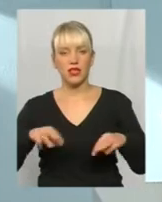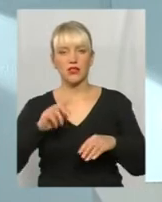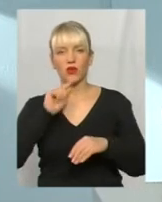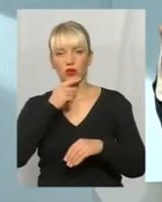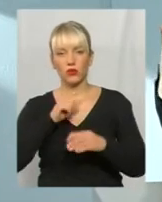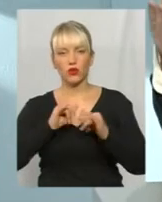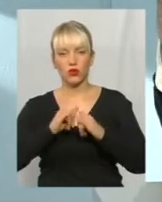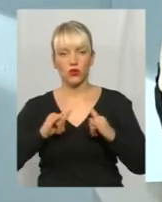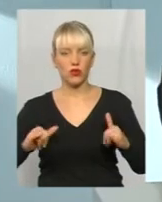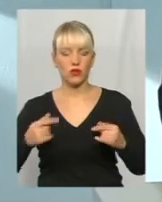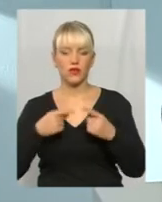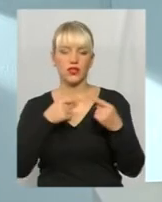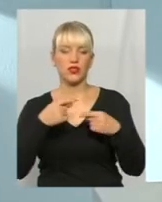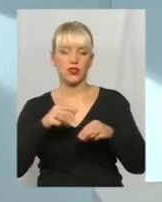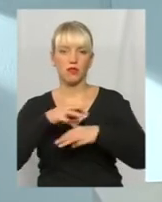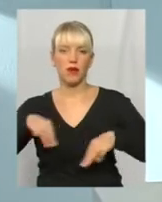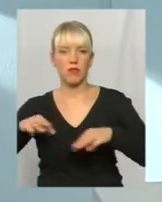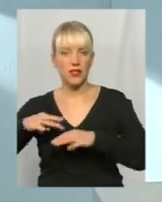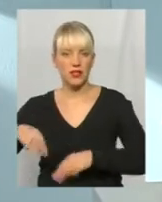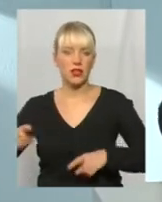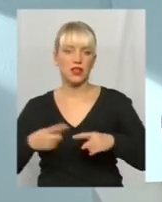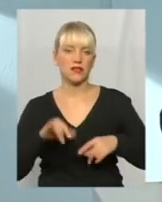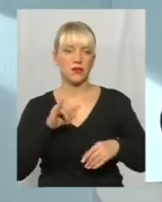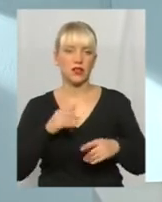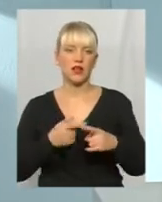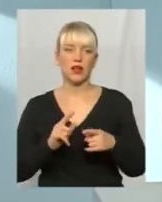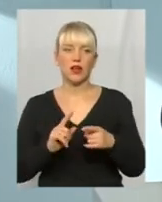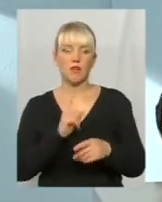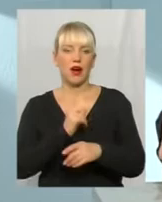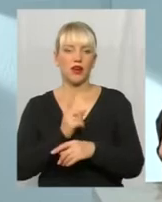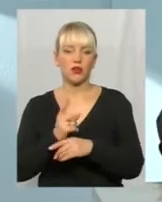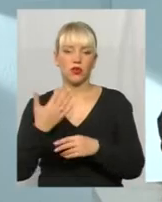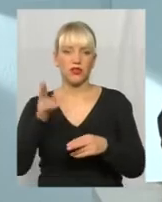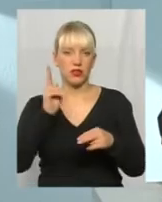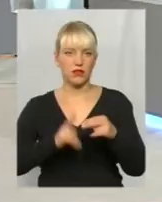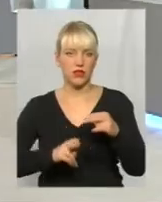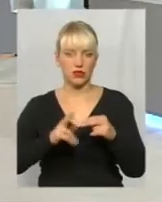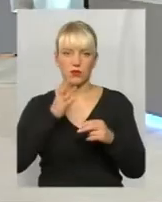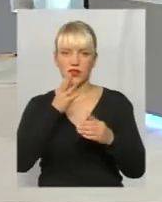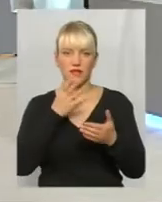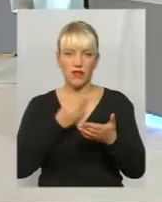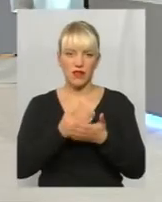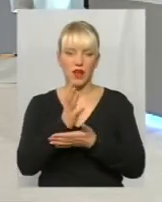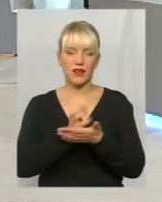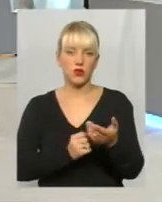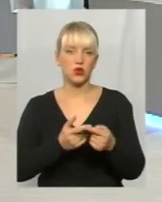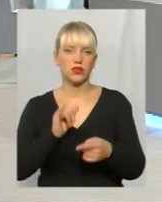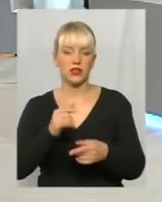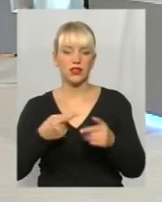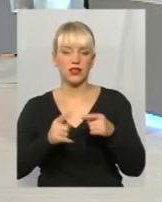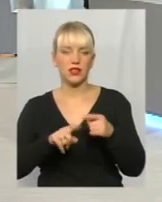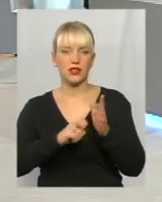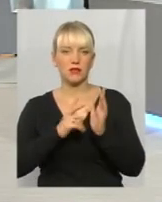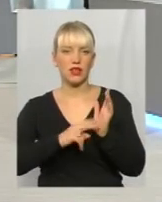міністерствами. Власника, що мораторій вичерпав свій ресурс і більше того за цей 2017